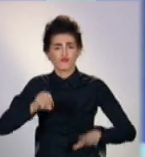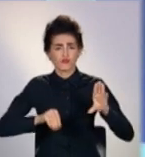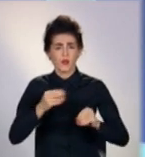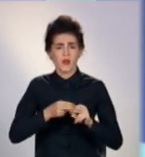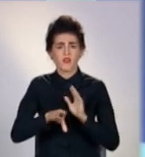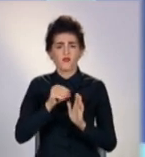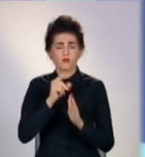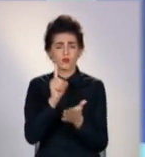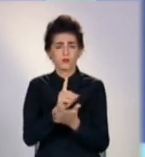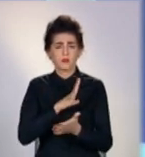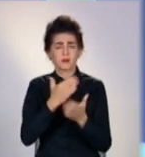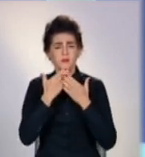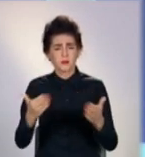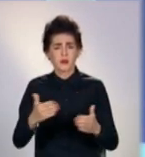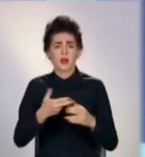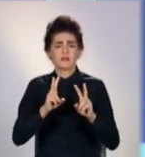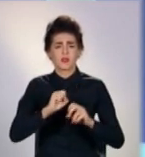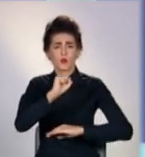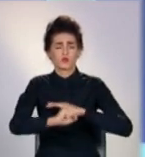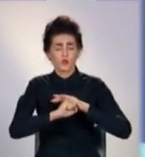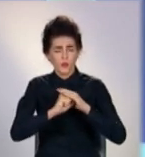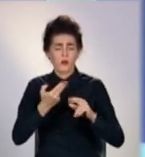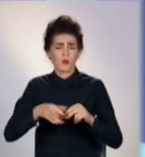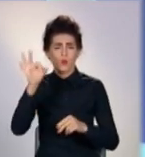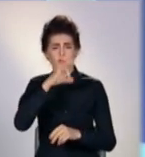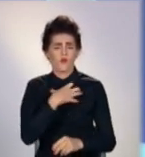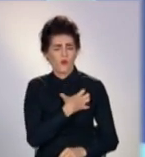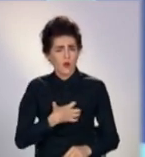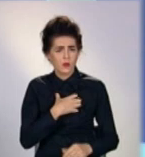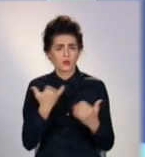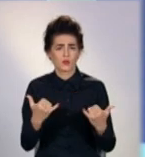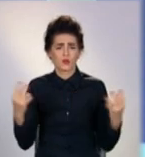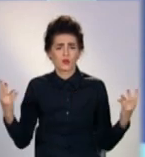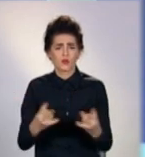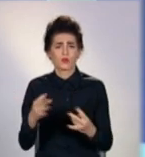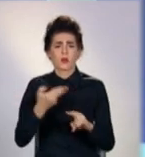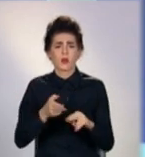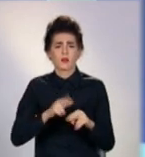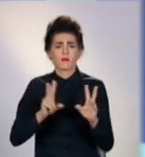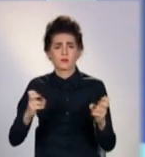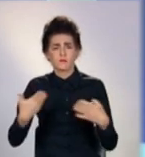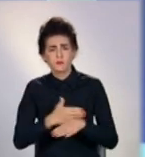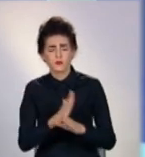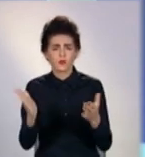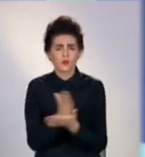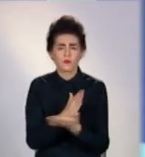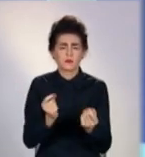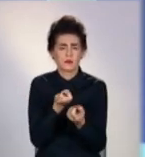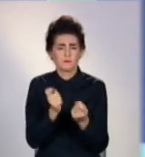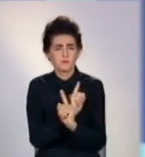останніми на партийній основі, та й тим більше з такою разрушеною спеціфічній